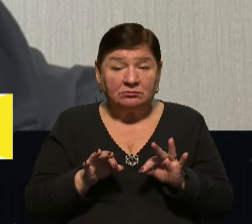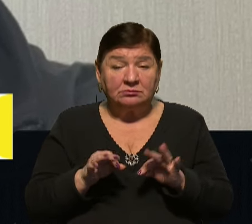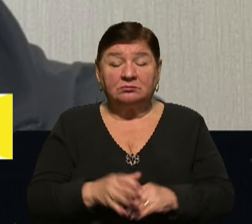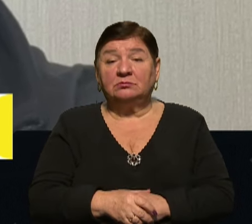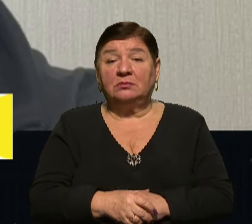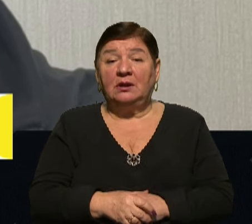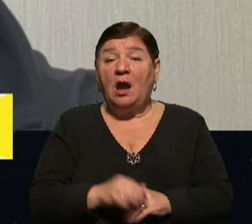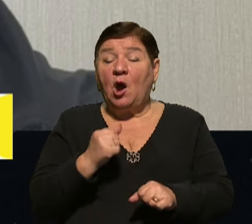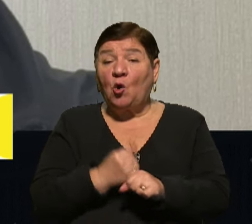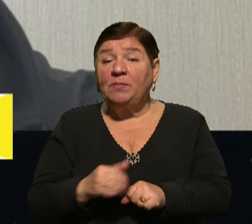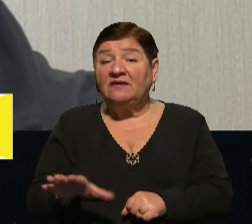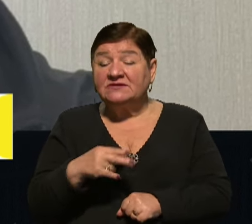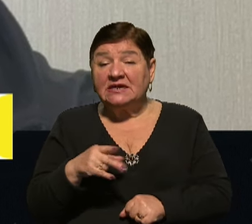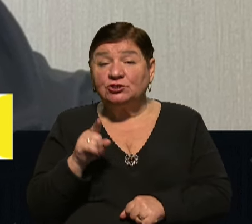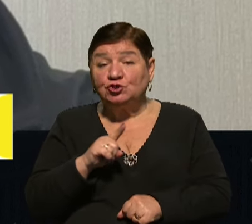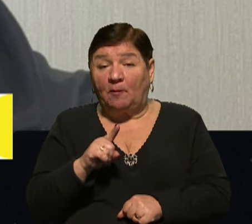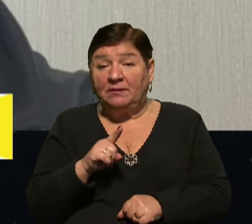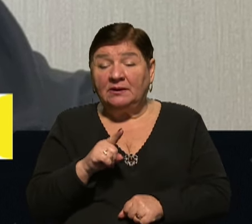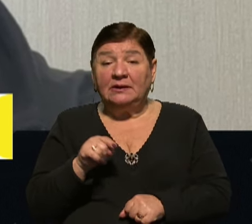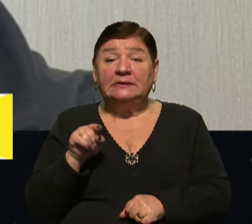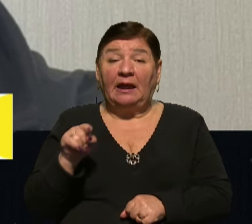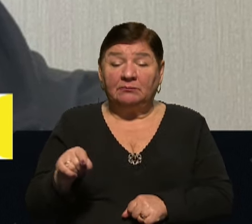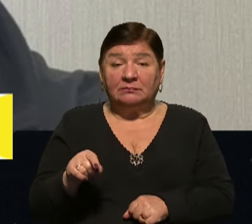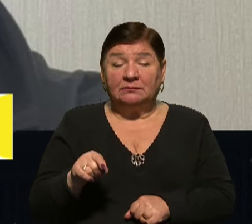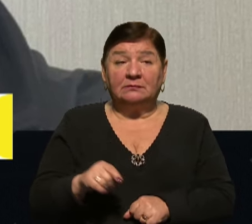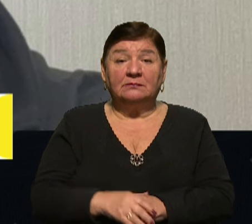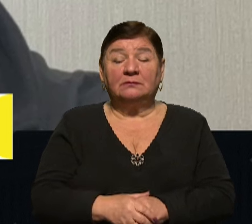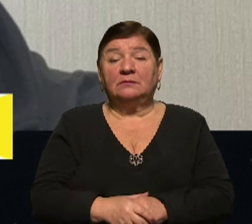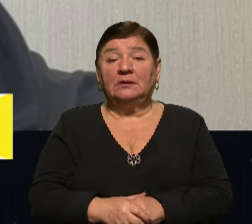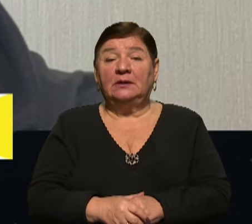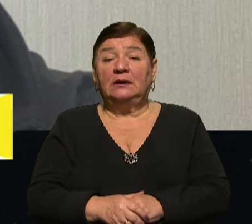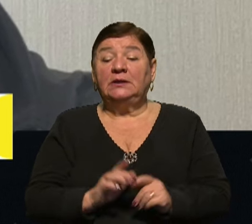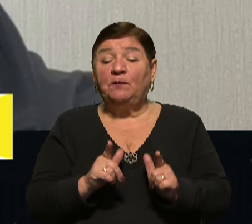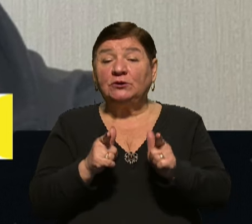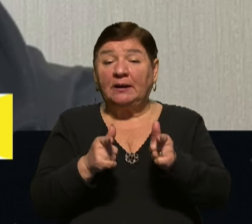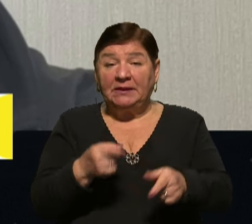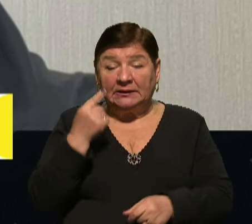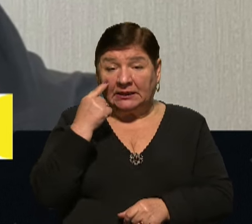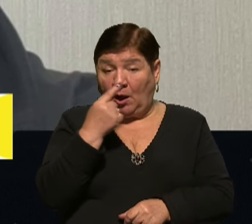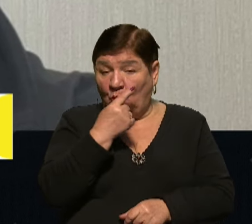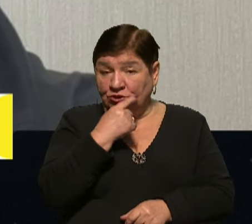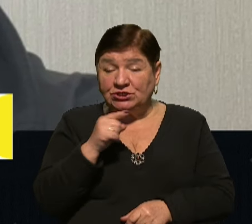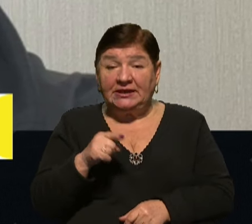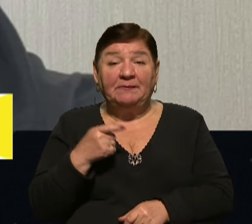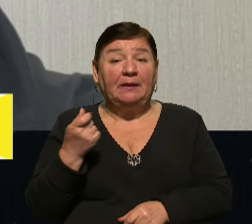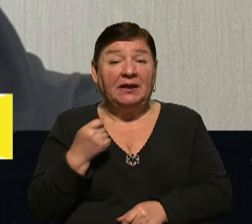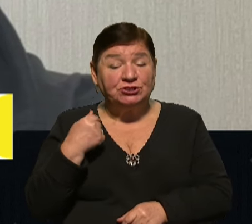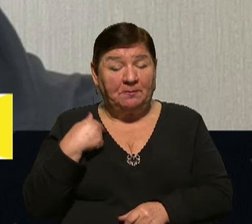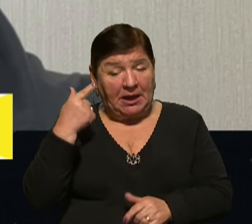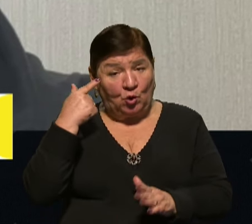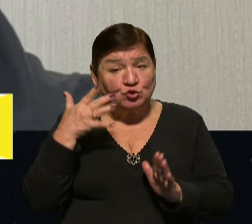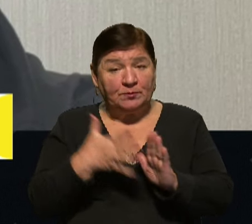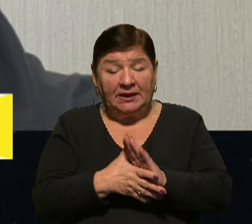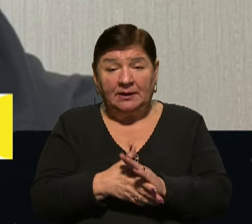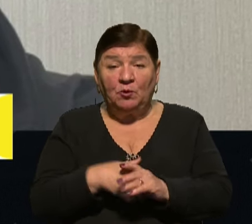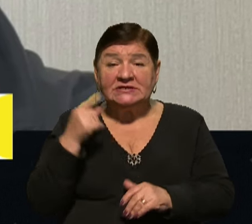Звичайно, роблять все для того, щоб максимально не потрапляти на очі, але, тим не менше, ми ж розуміємо, знаємо,